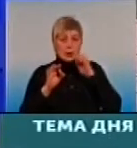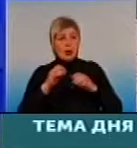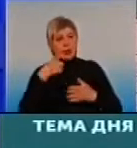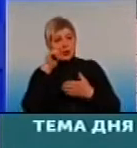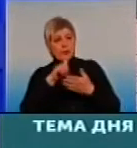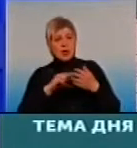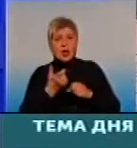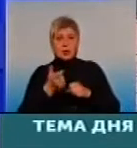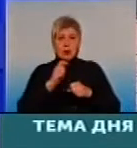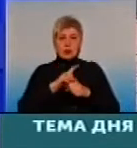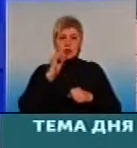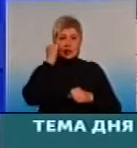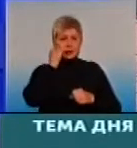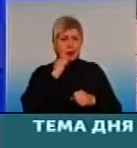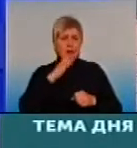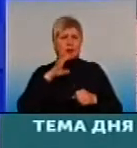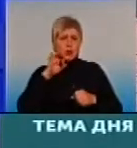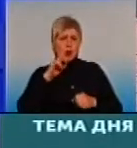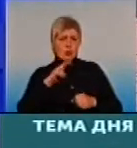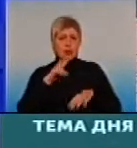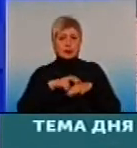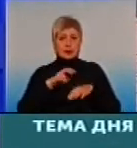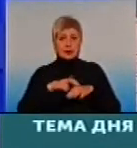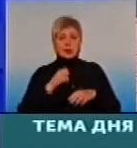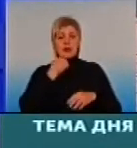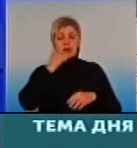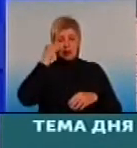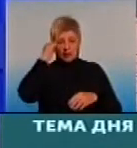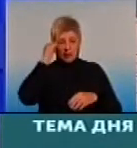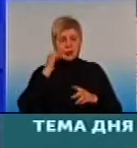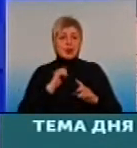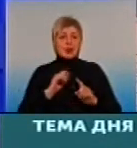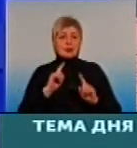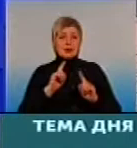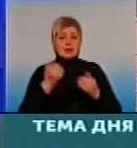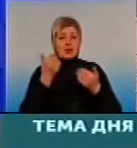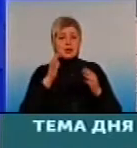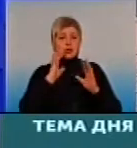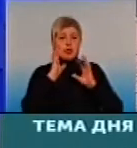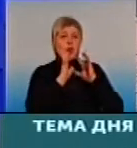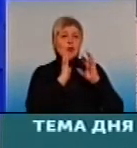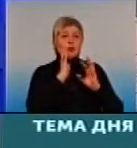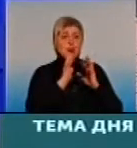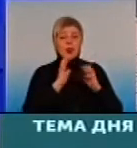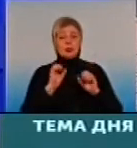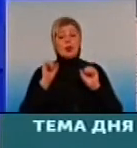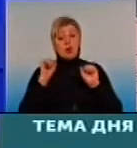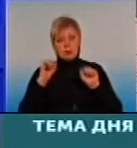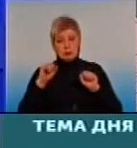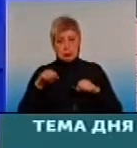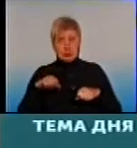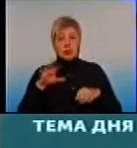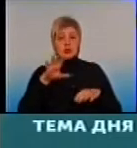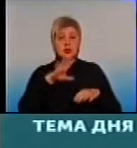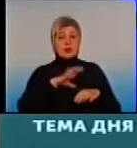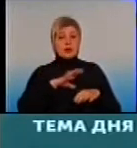Дякуймо за ваши вопросы, за вашу небайдужость и турботу про лекарев. Это вопрос, мотивации. Может быть, да. Может быть, к